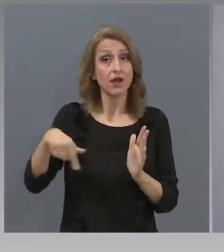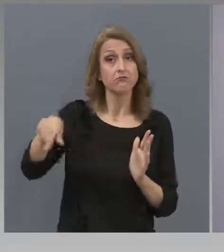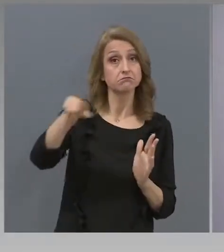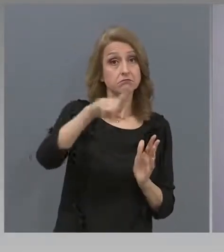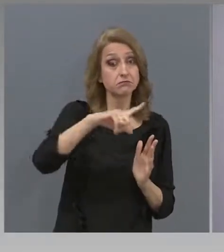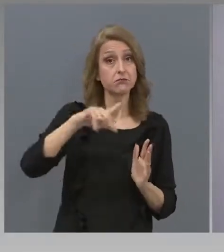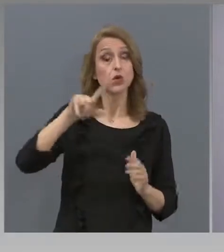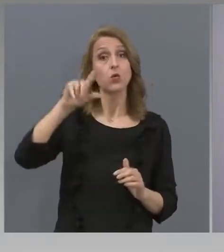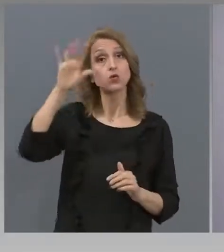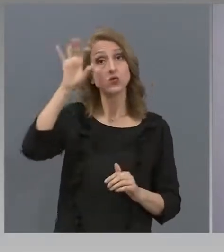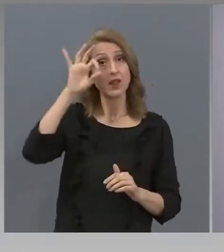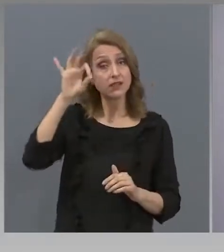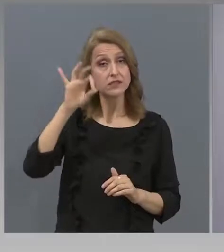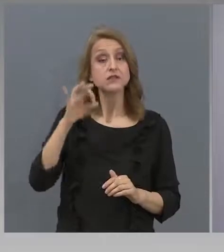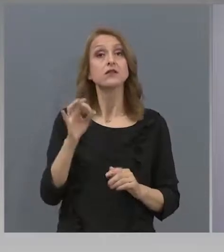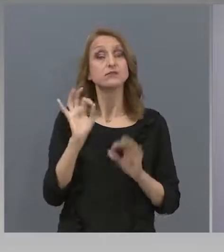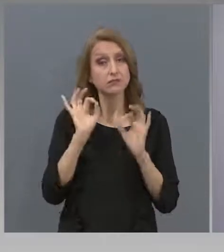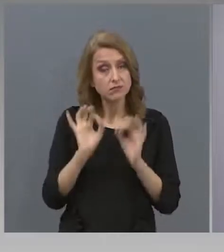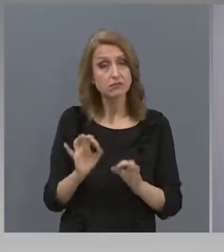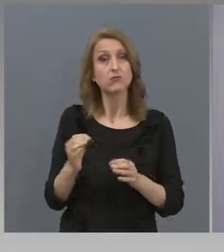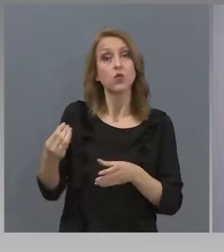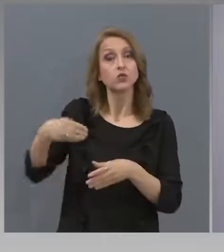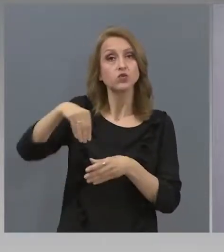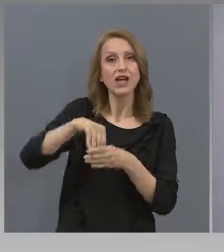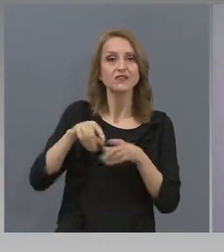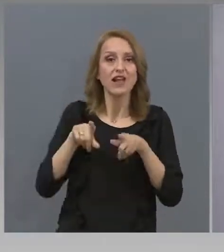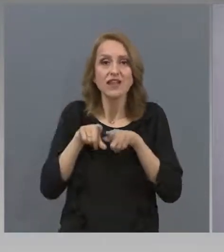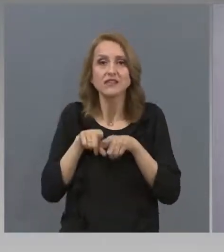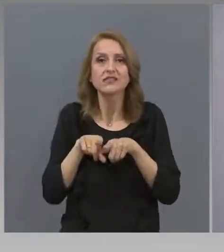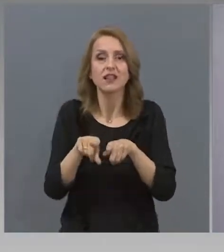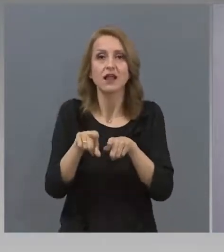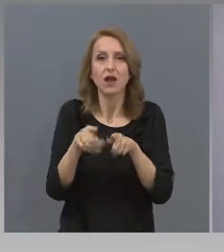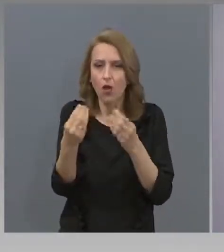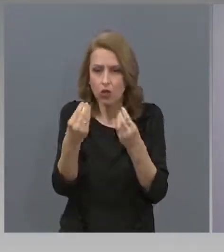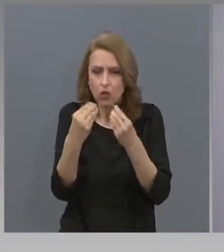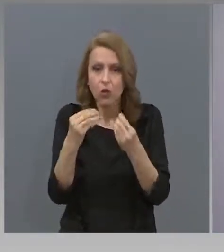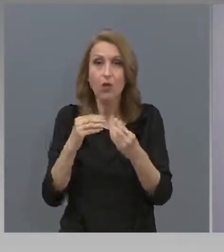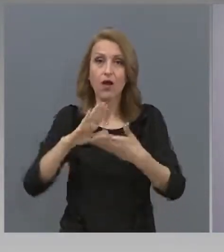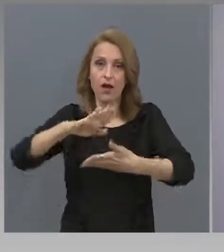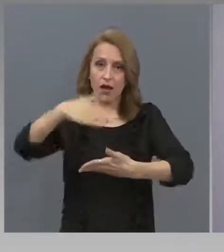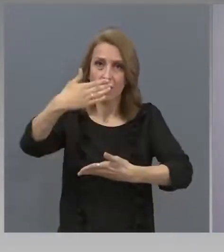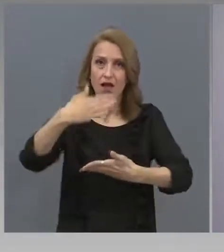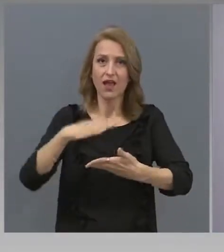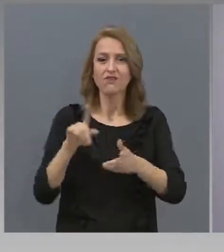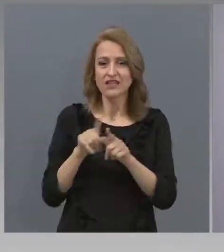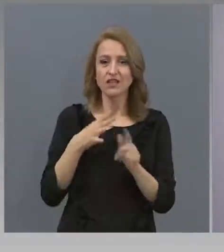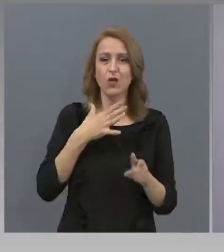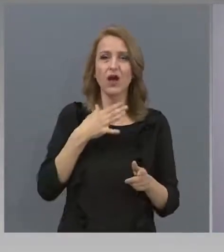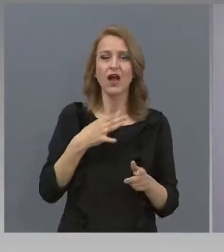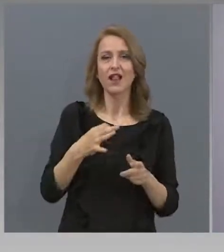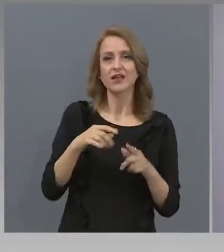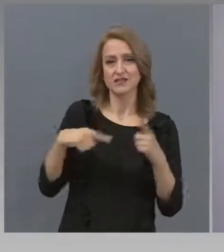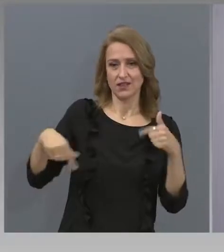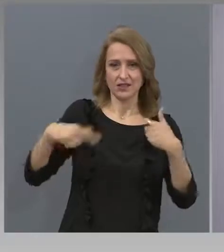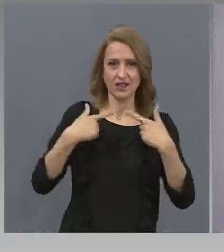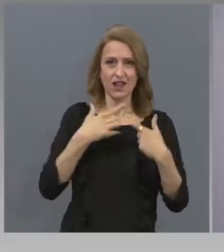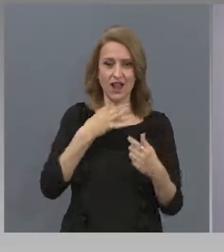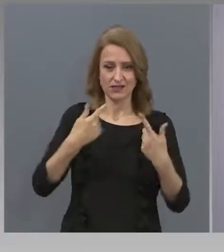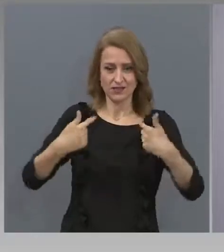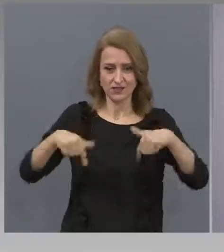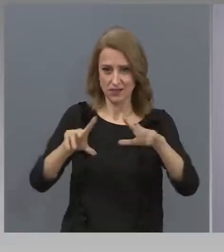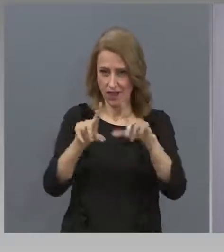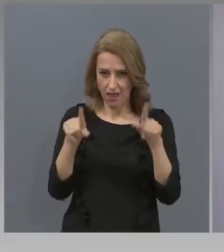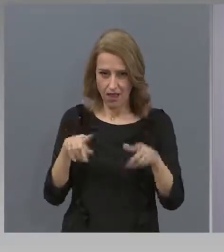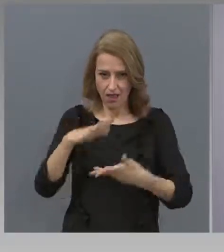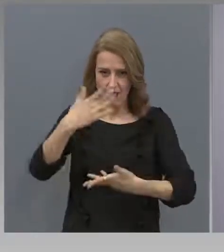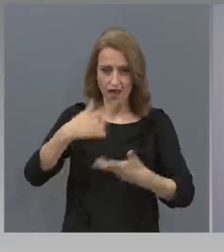са участвали в синхронно обучение в електронна среда, т.е. с виртуални класни стаи. От